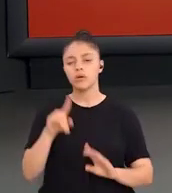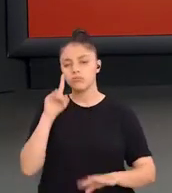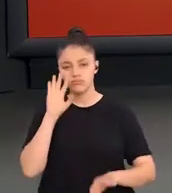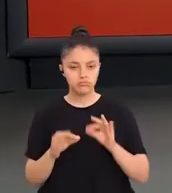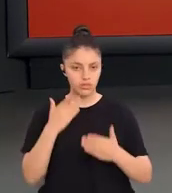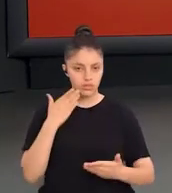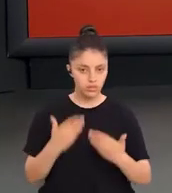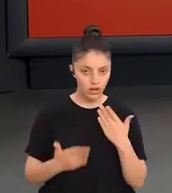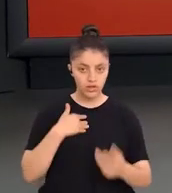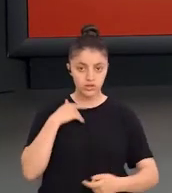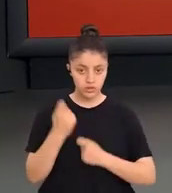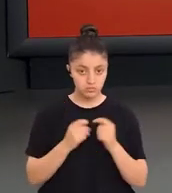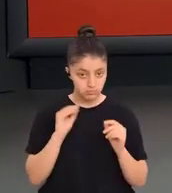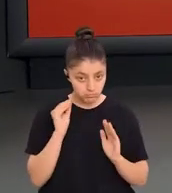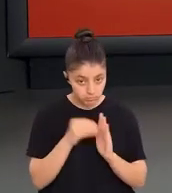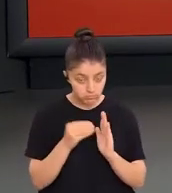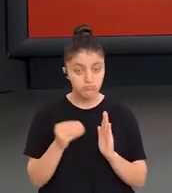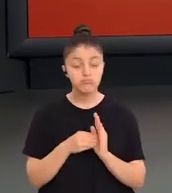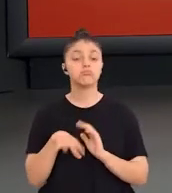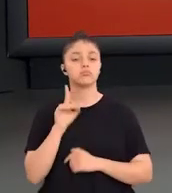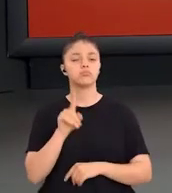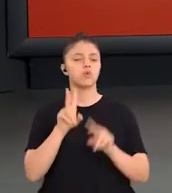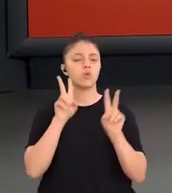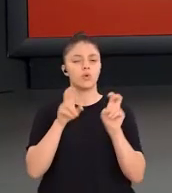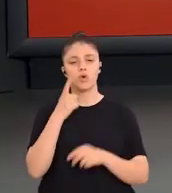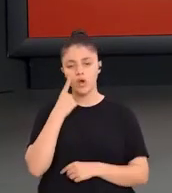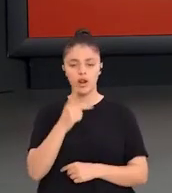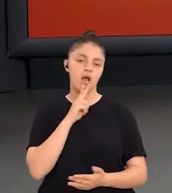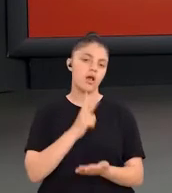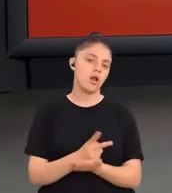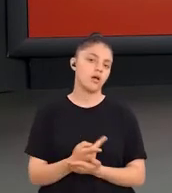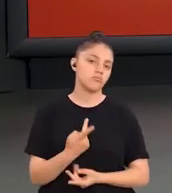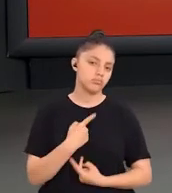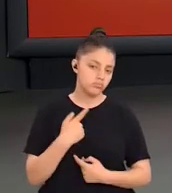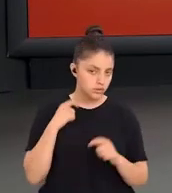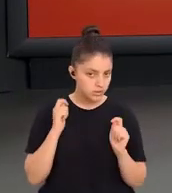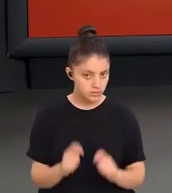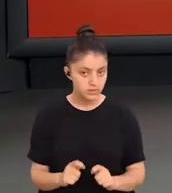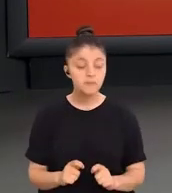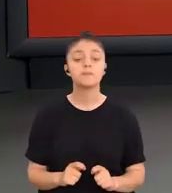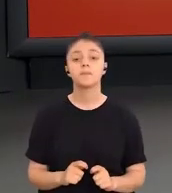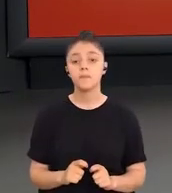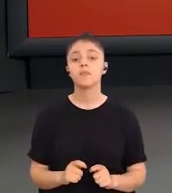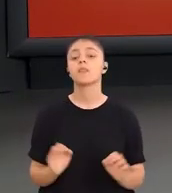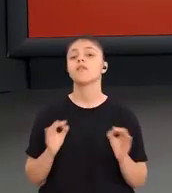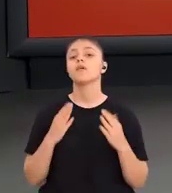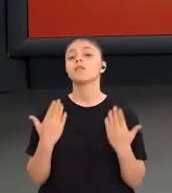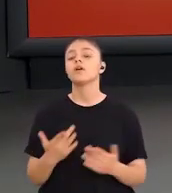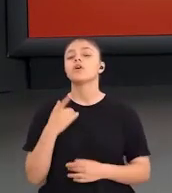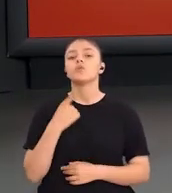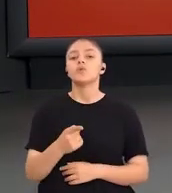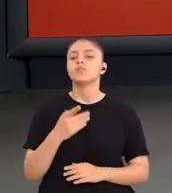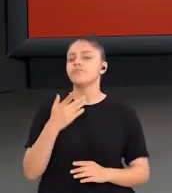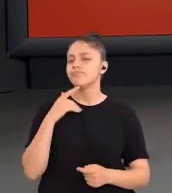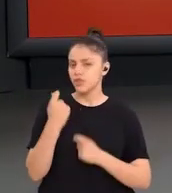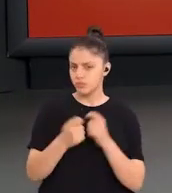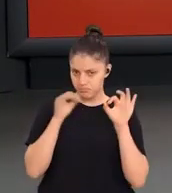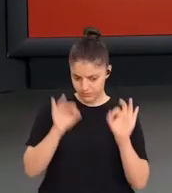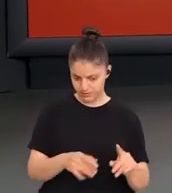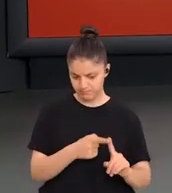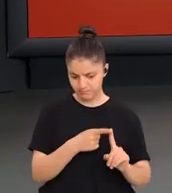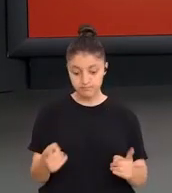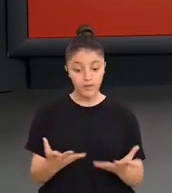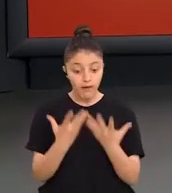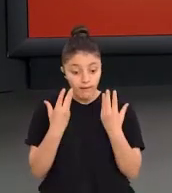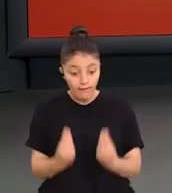değerlendirilerek uygulamaya konup konamayacağına ilişkin bir takım kararlar alırız. Tabi uygulama süreci